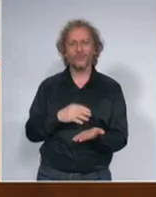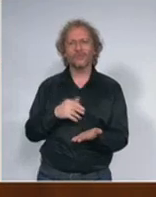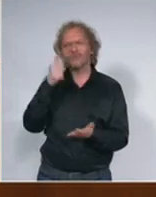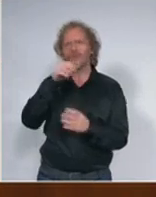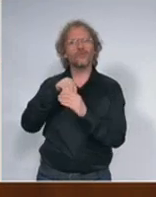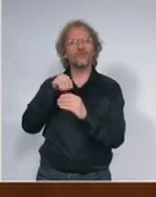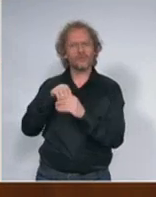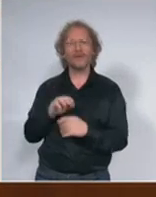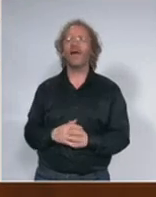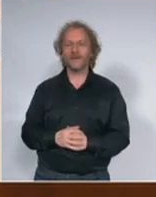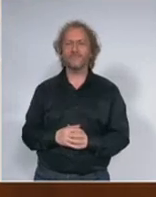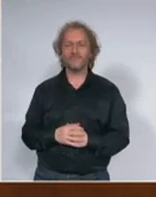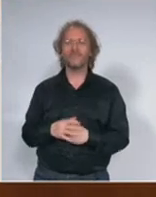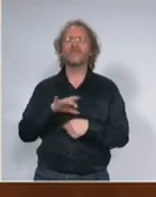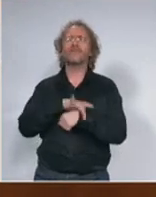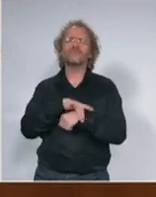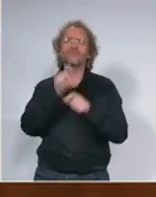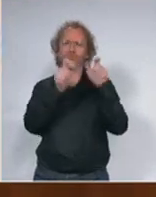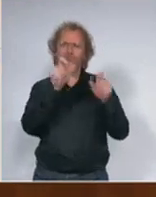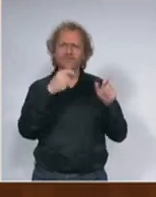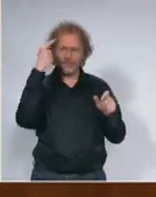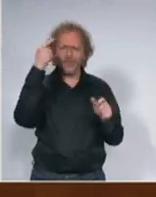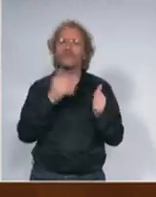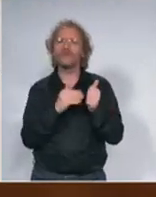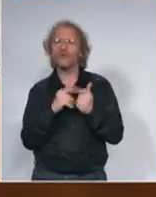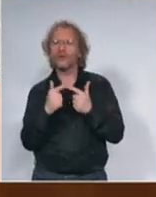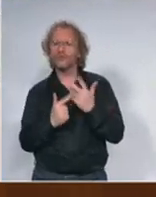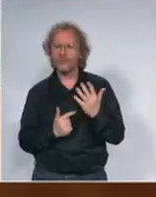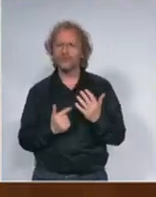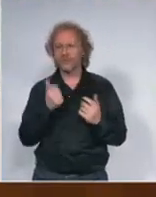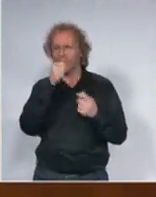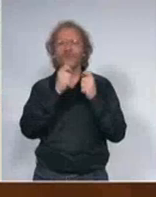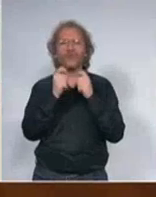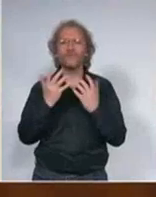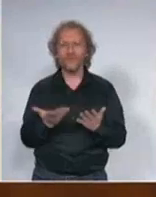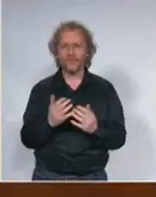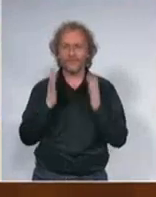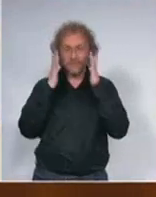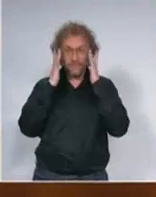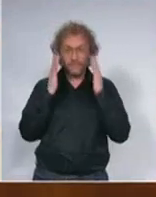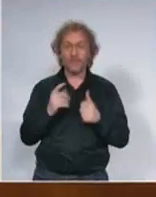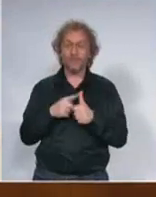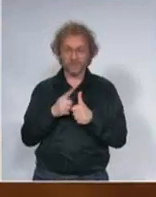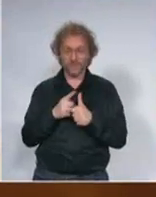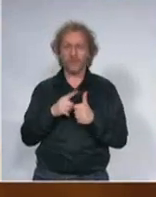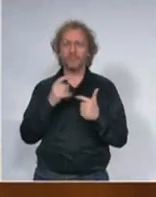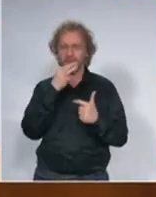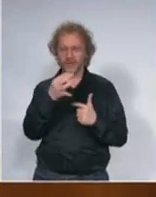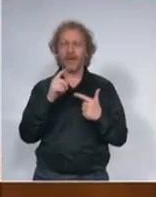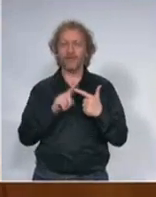kineskih slušnjaka koju pomoć očekujete i šta je dogovoreno to je prvo pitanje drugo pitanje sad